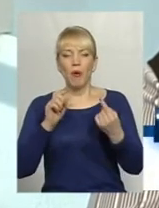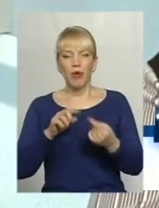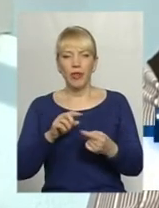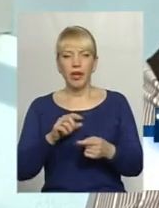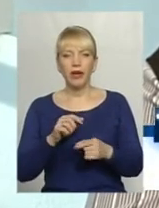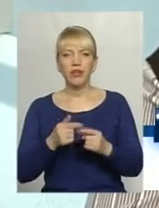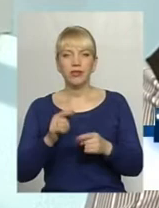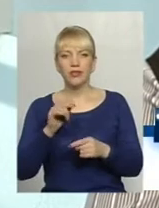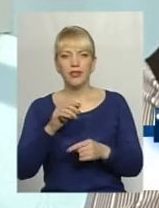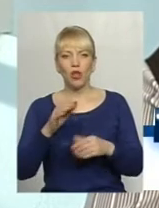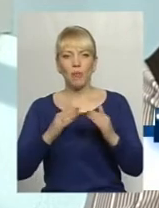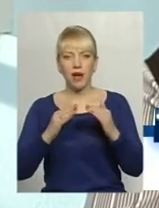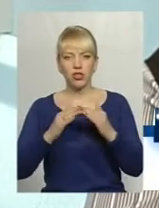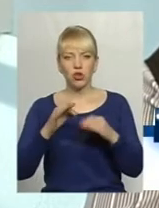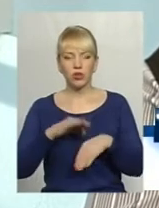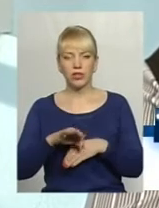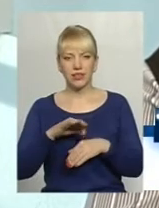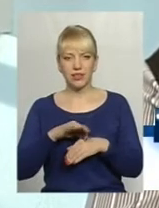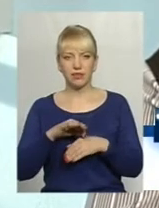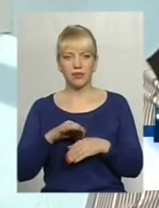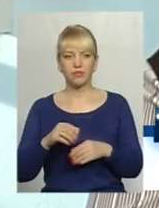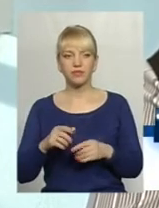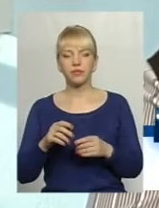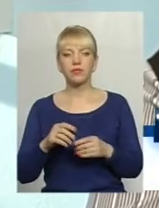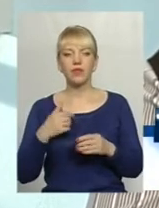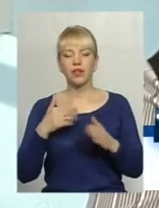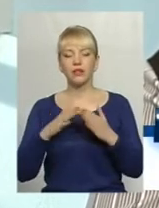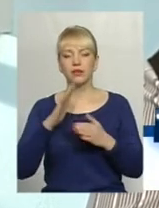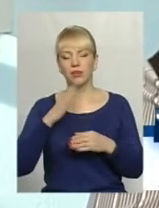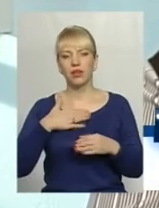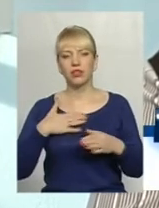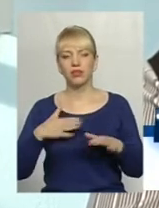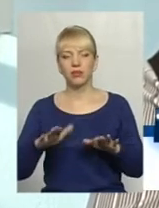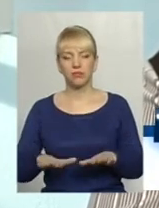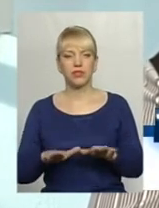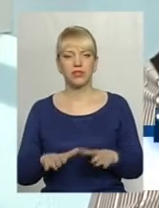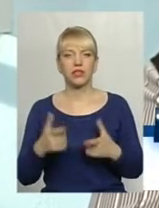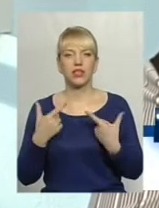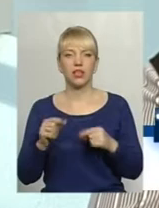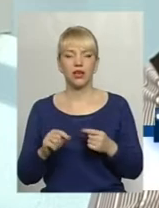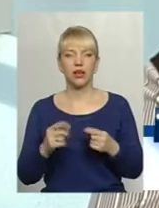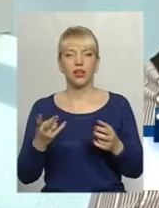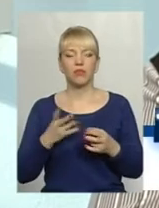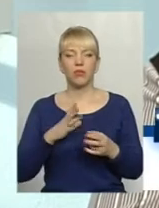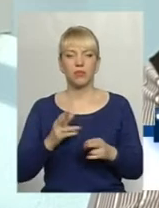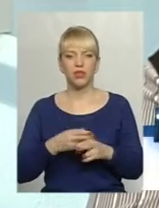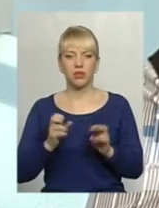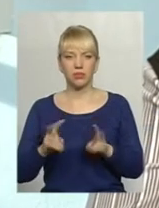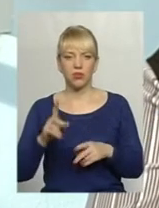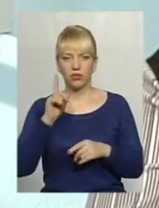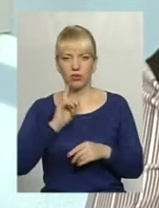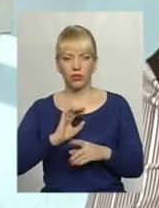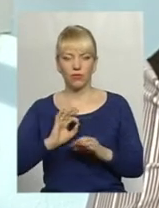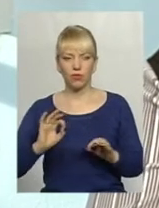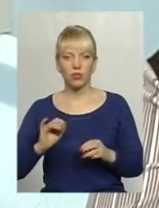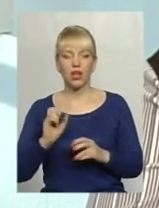насильству. Як би там не було, дім, наш будинок – це то місце, де нам має бути безпечно і комфортно. Але